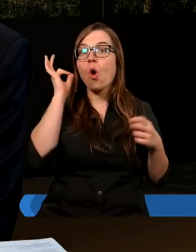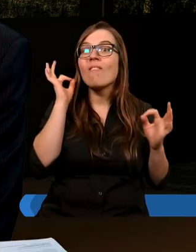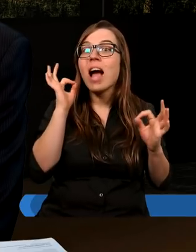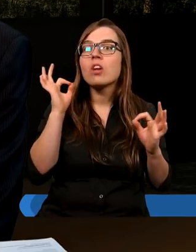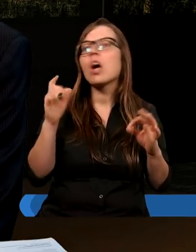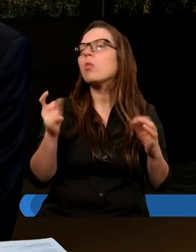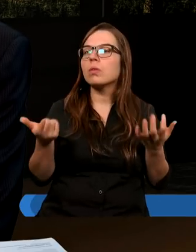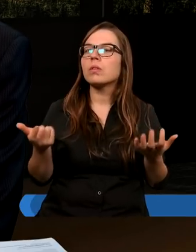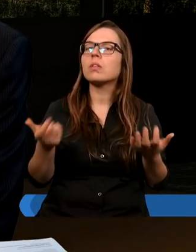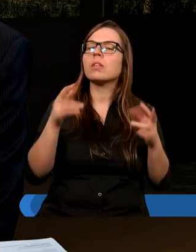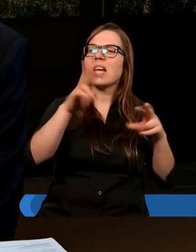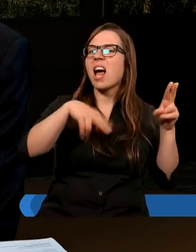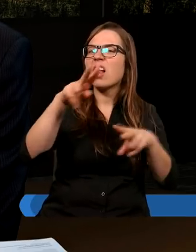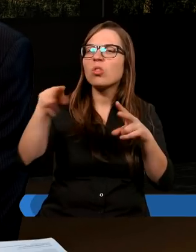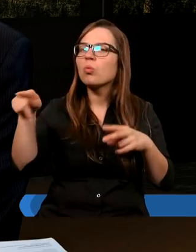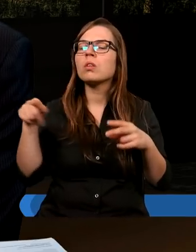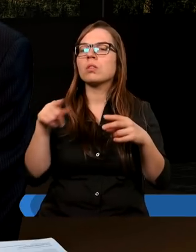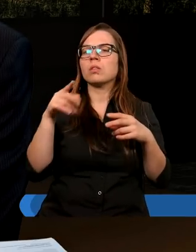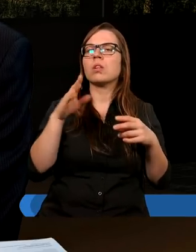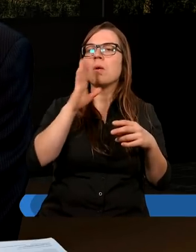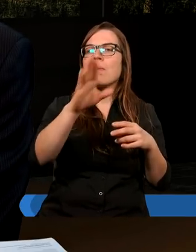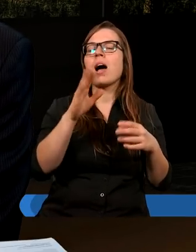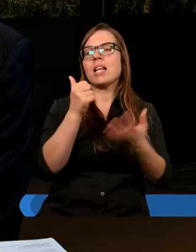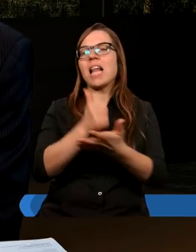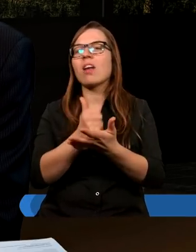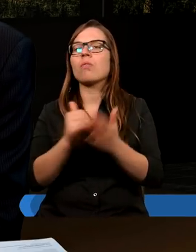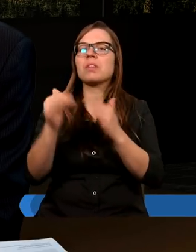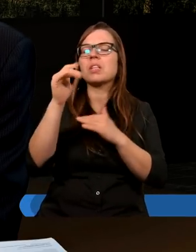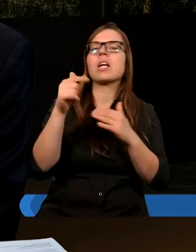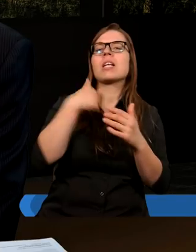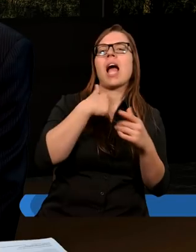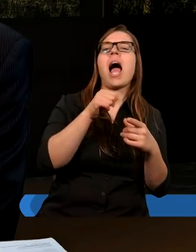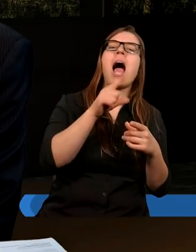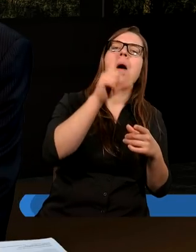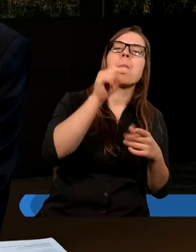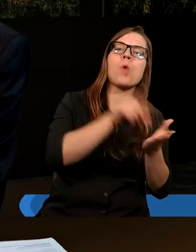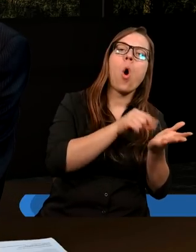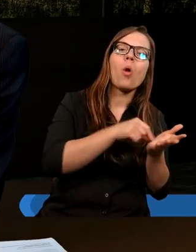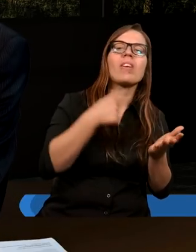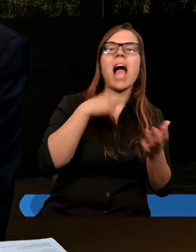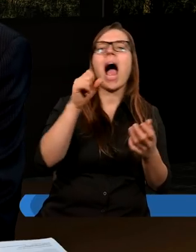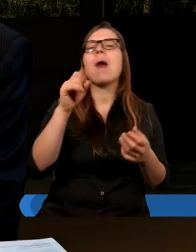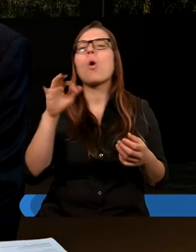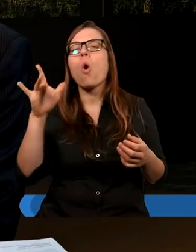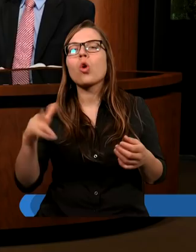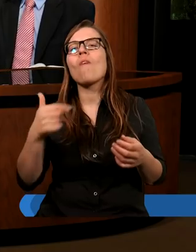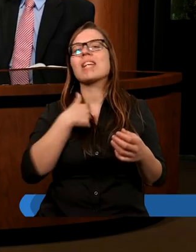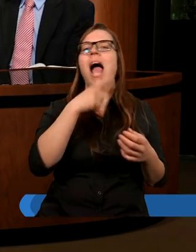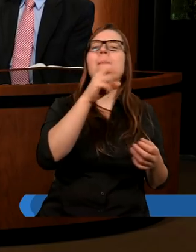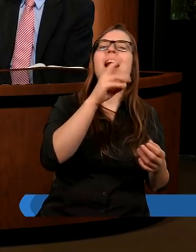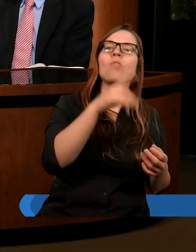niektórzy zajmowali stanowiska stronnicze. Ja jestem Piotrowy, ja Apollosowy, ja Pawłowy.